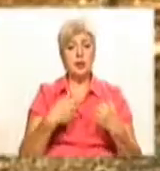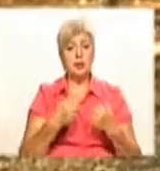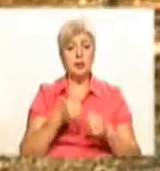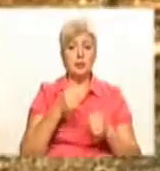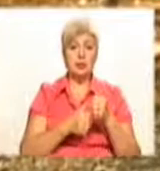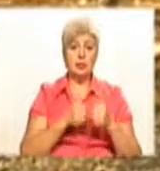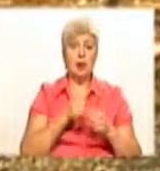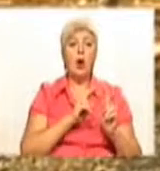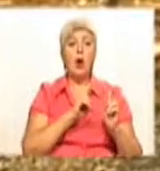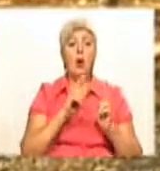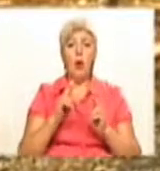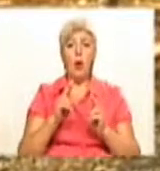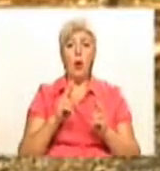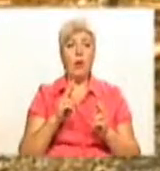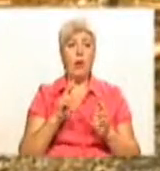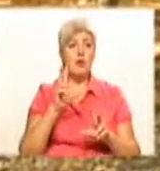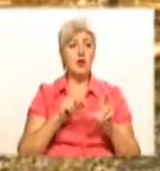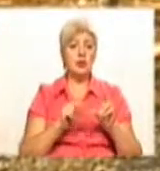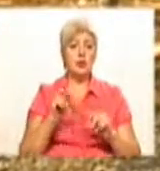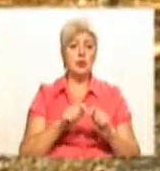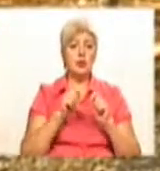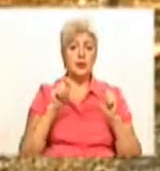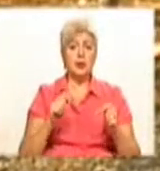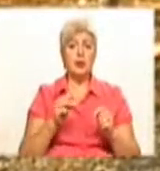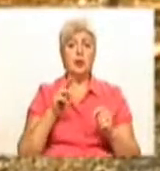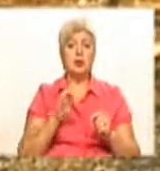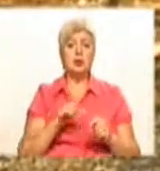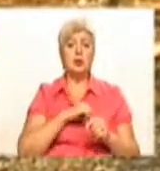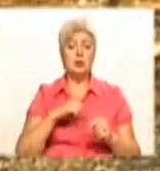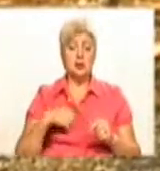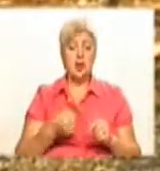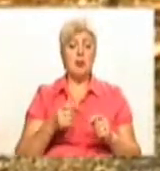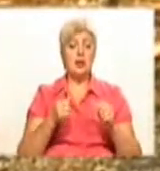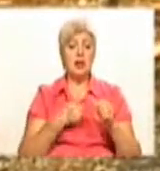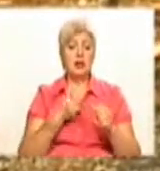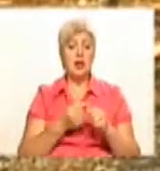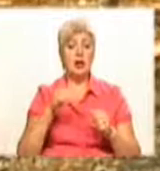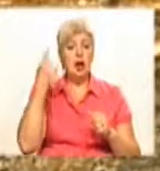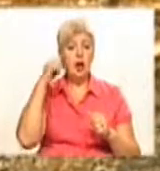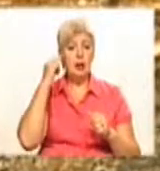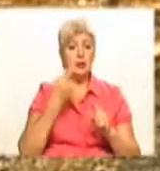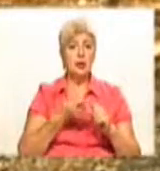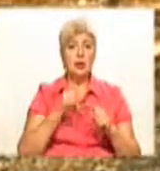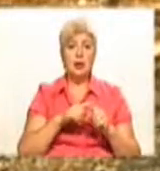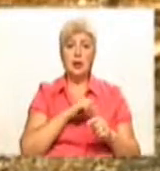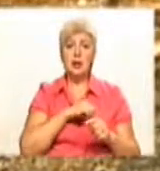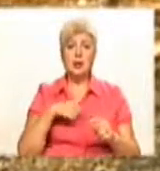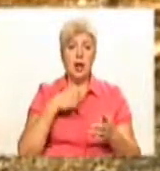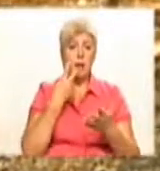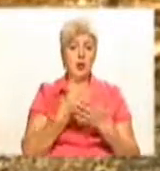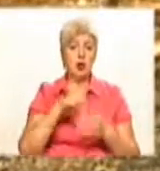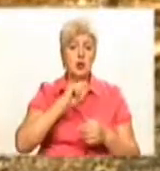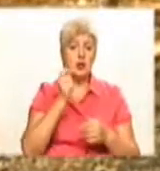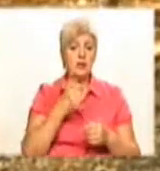кого вони вважають відкриттям конкурсу цього року, то вони саме назвали авторів, які безпосередньо бачили війну